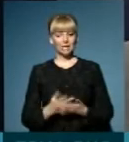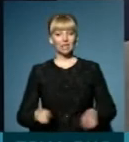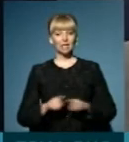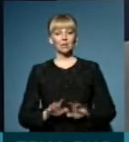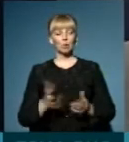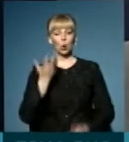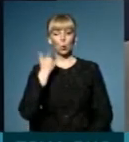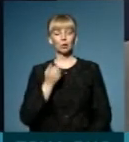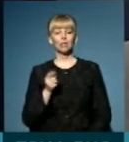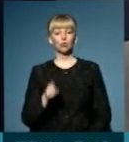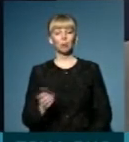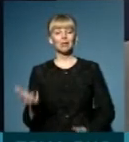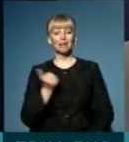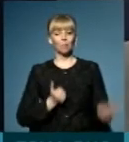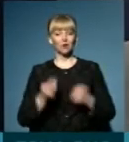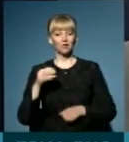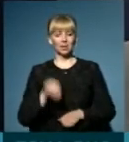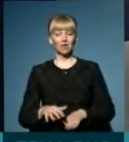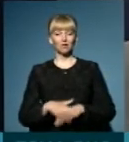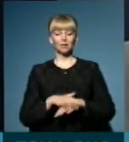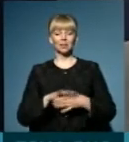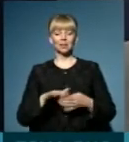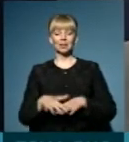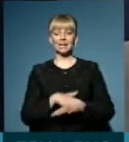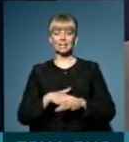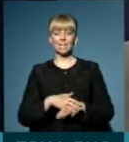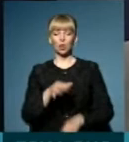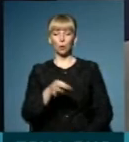випадки, коли для того, аби набрати дві тисячі, населених пунктах треба об'єднати три села.